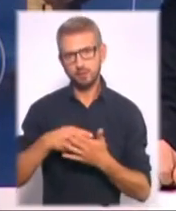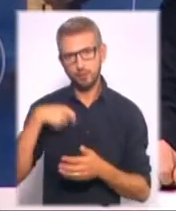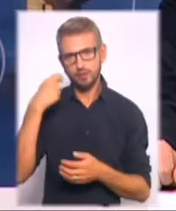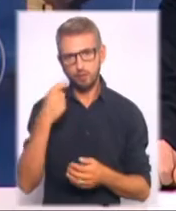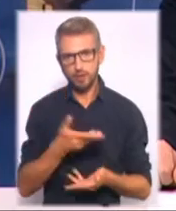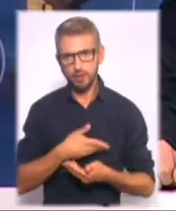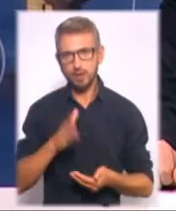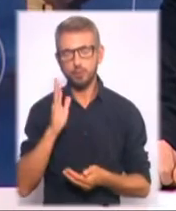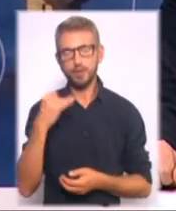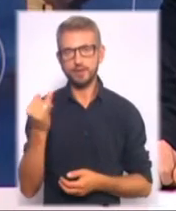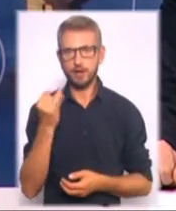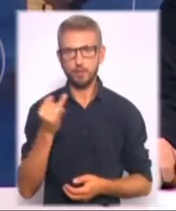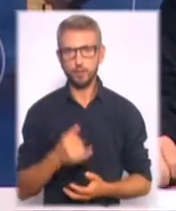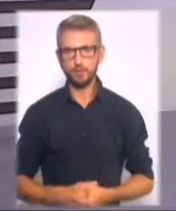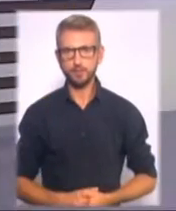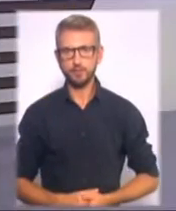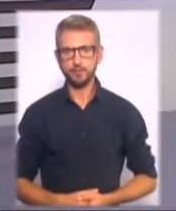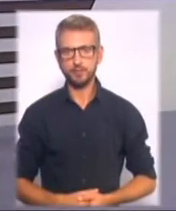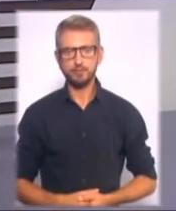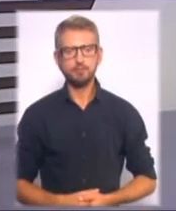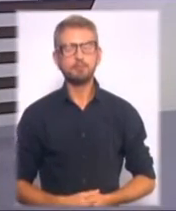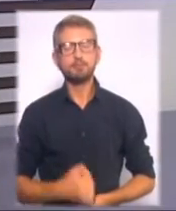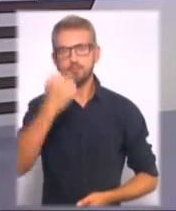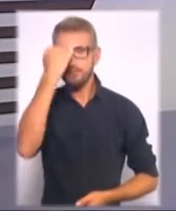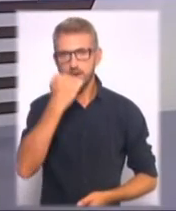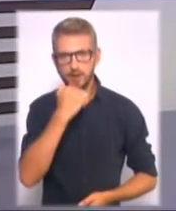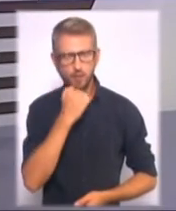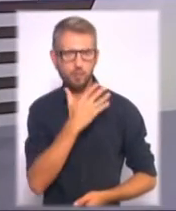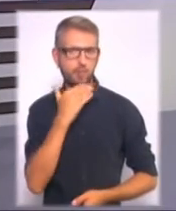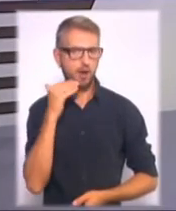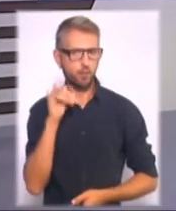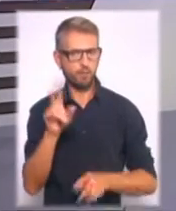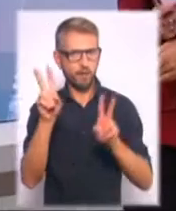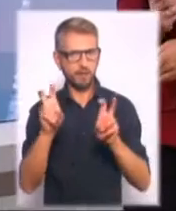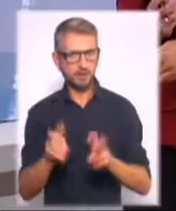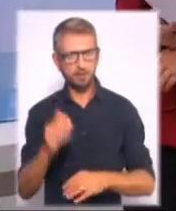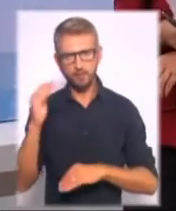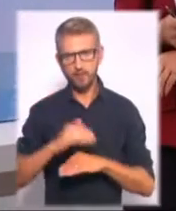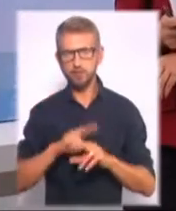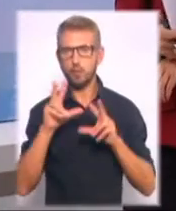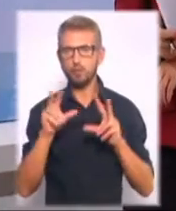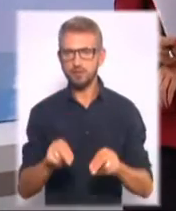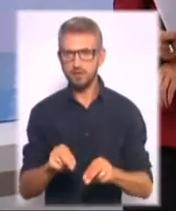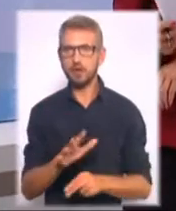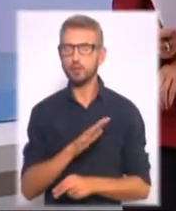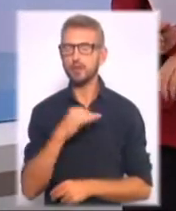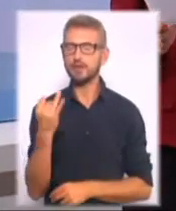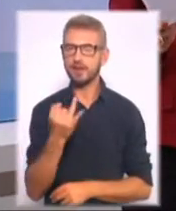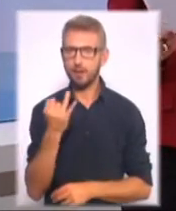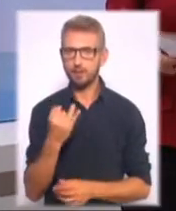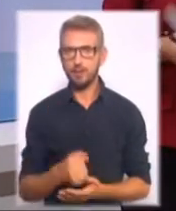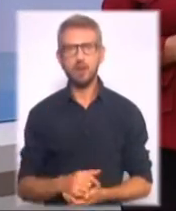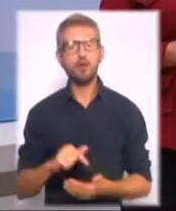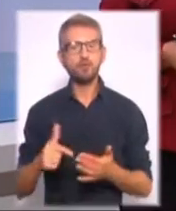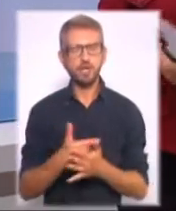дискусії, я переконаний, буде цікавого. Дякую, Сергію. Багато у вас сьогодні тем. Вечір обіцяє на телеканалі Київ бути цікавим. Я ще